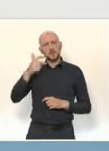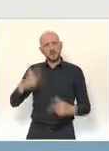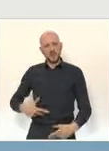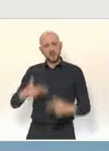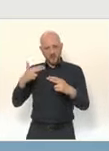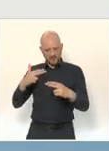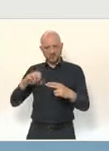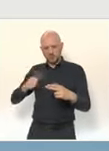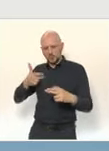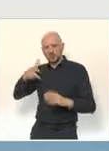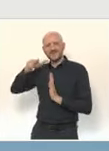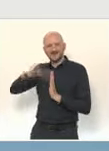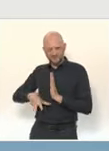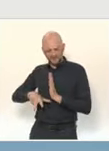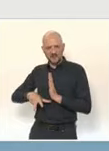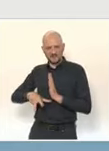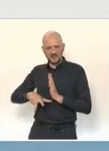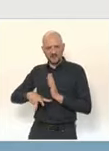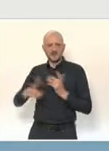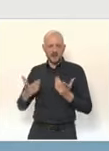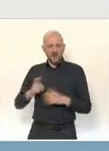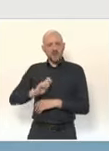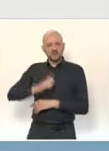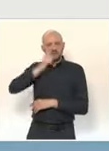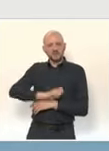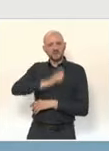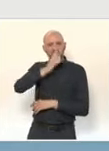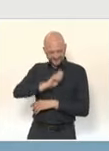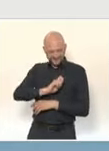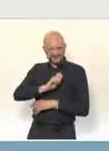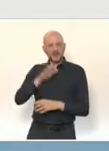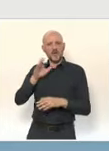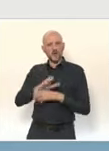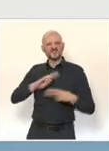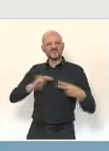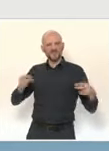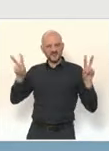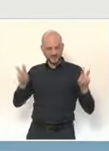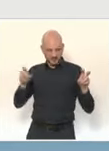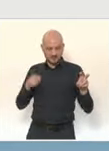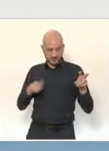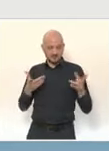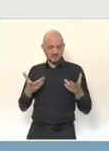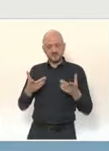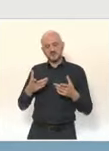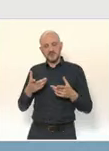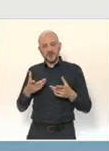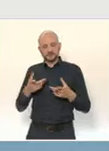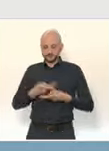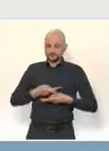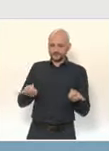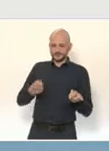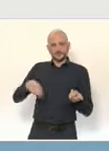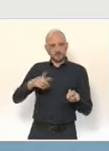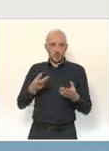premier trimestre où nous utilisions donc les tests antigéniques et ceci a permis de rompre des chaînes de contamination, notamment d'ailleurs